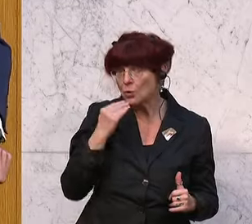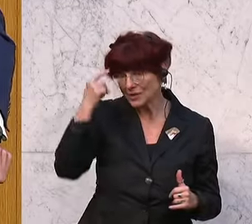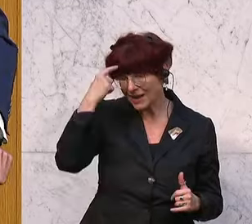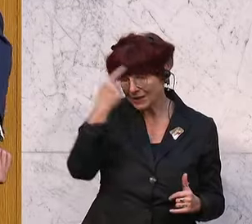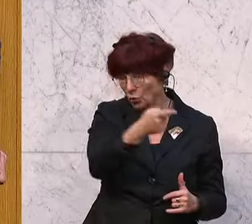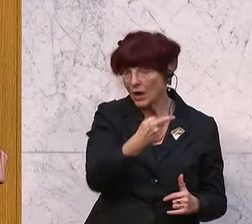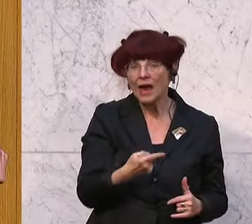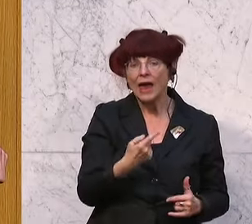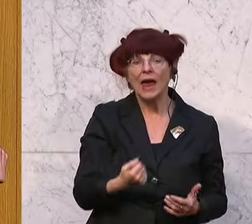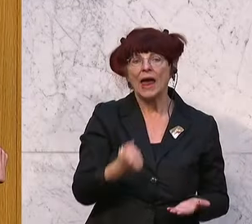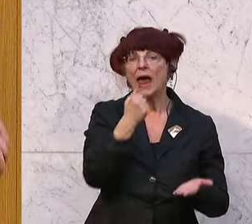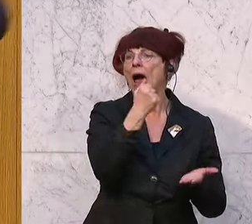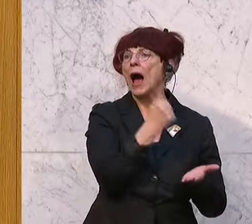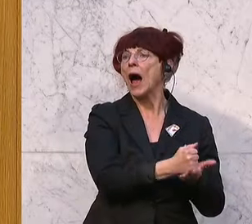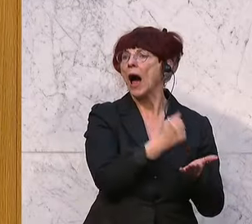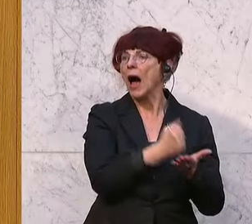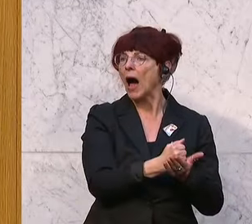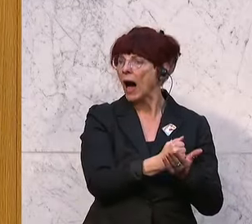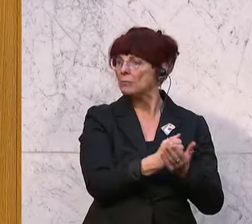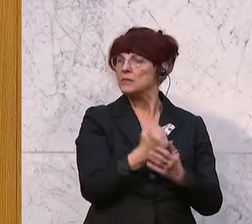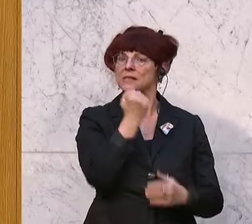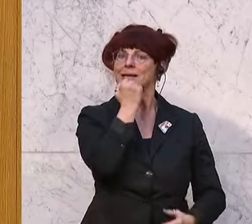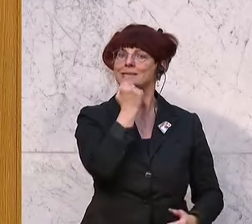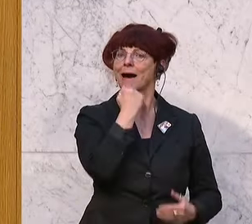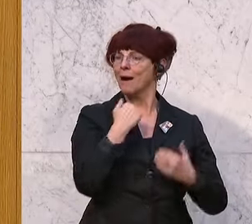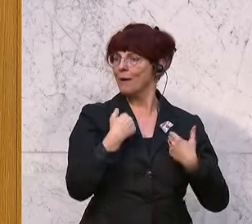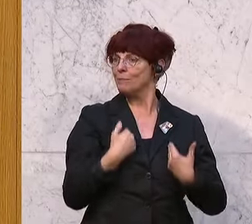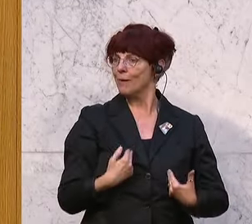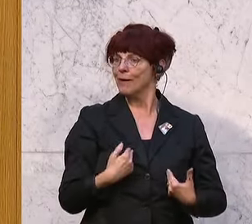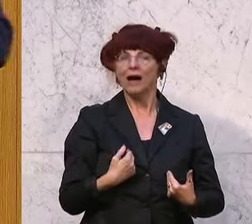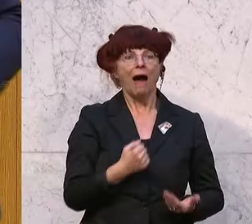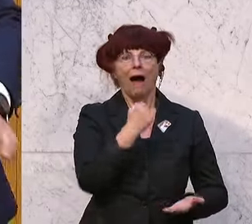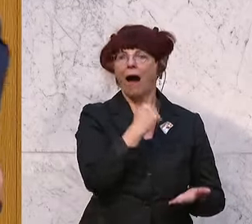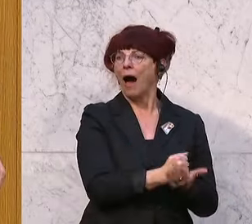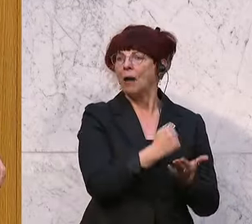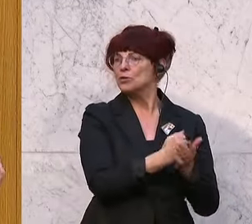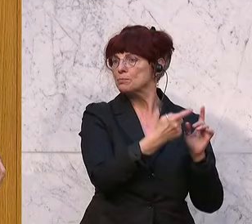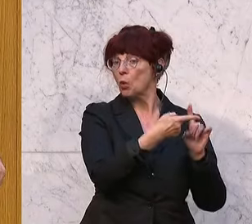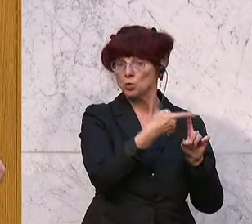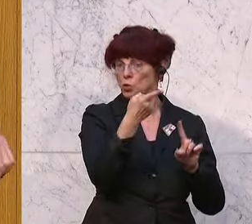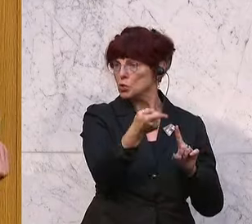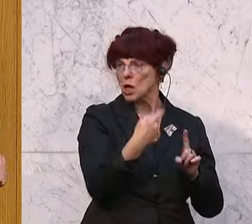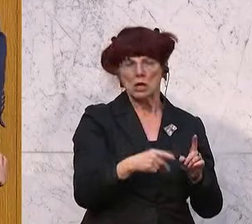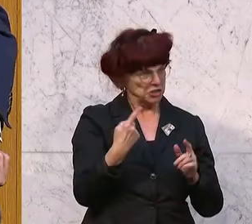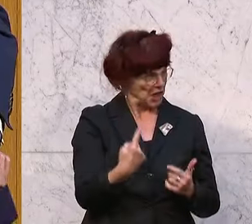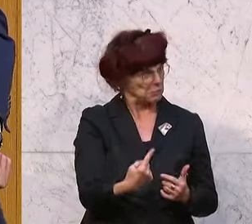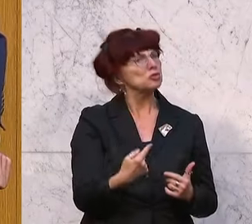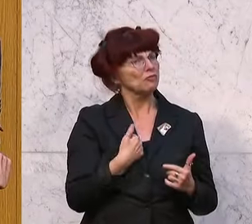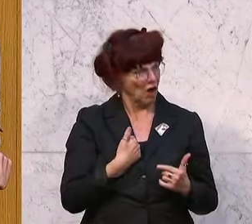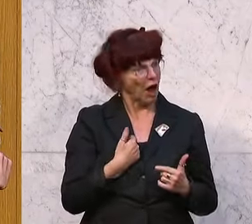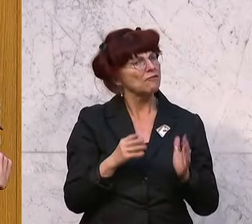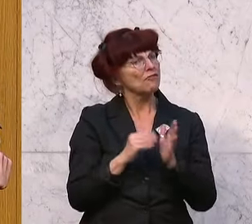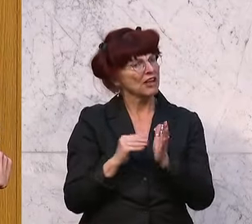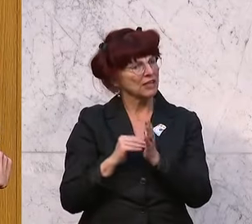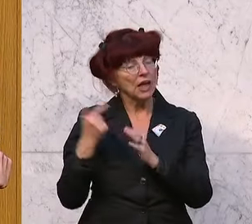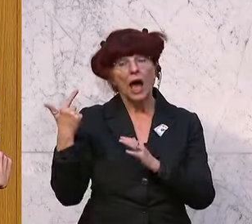als Amtsinhaber angetreten und der Amtsinhaber, der hat ja einen Amtsbonus und den hat er natürlich voll ausgespielt und diesmal